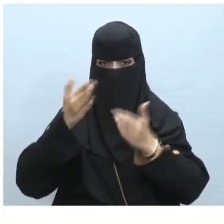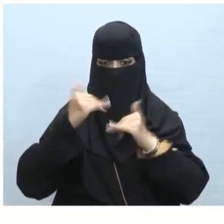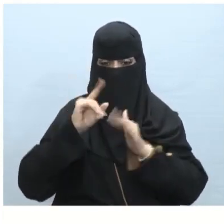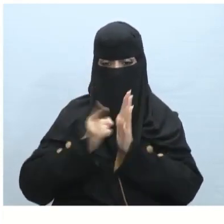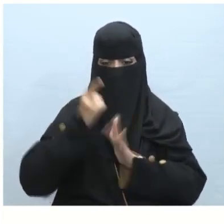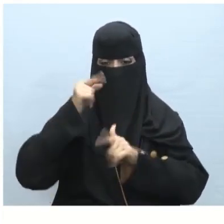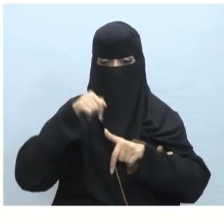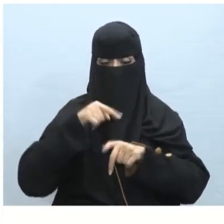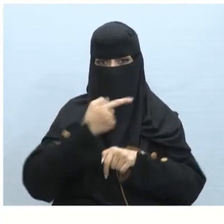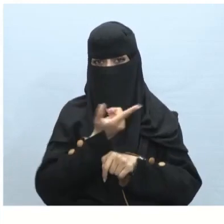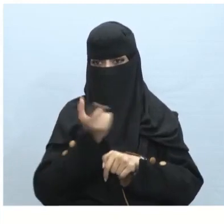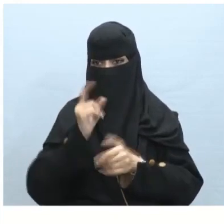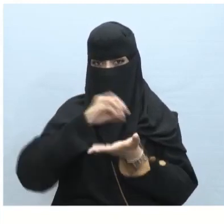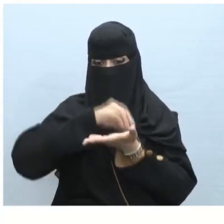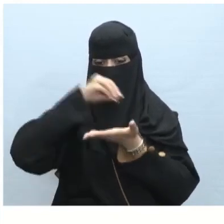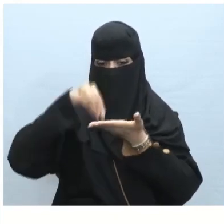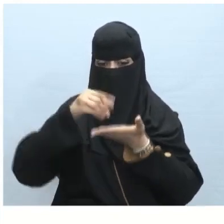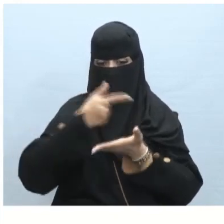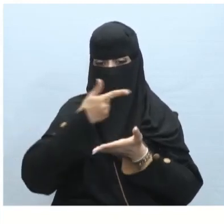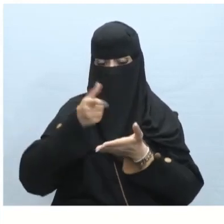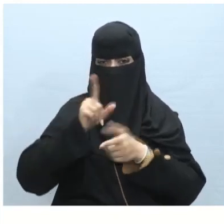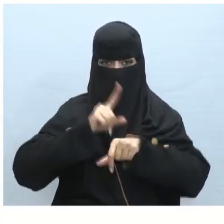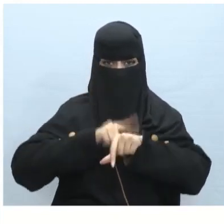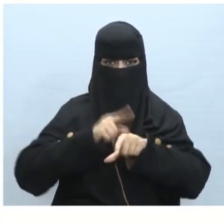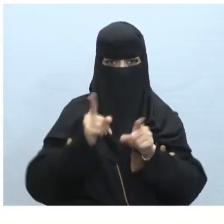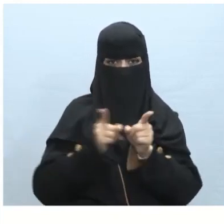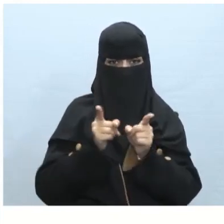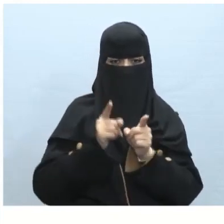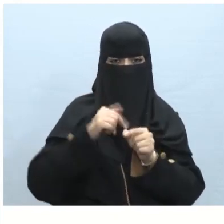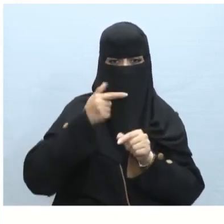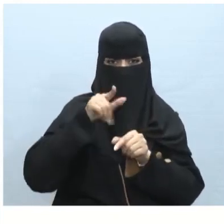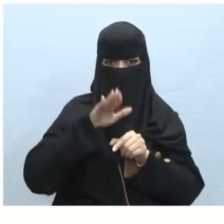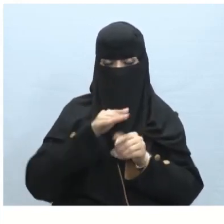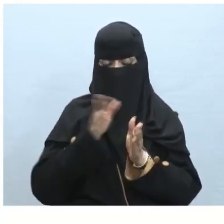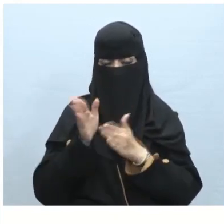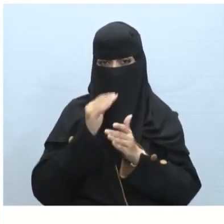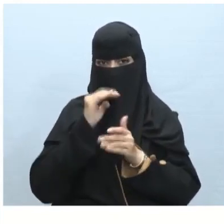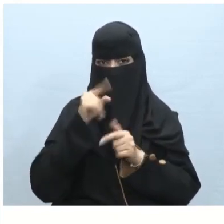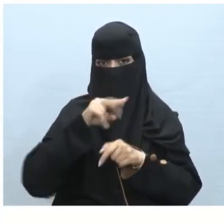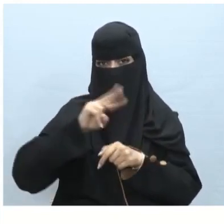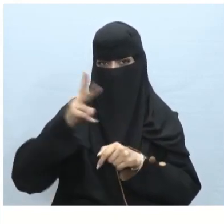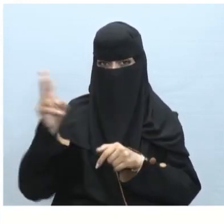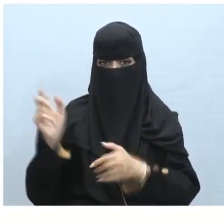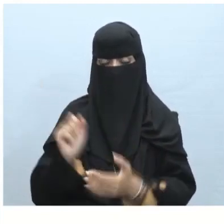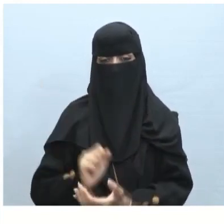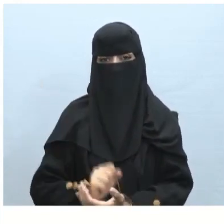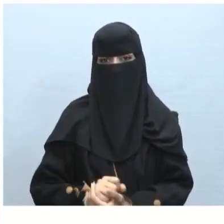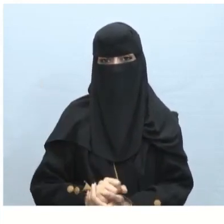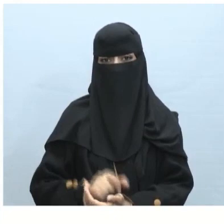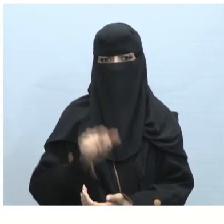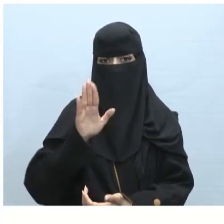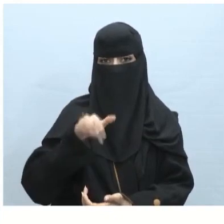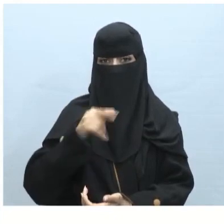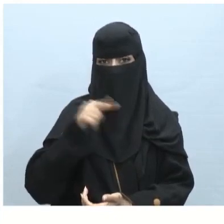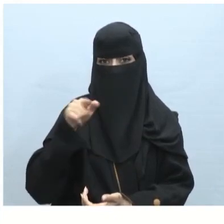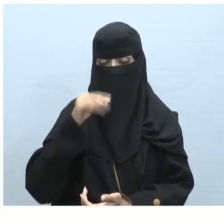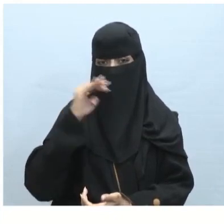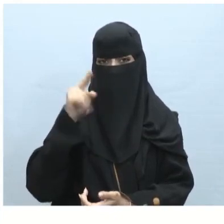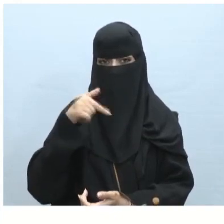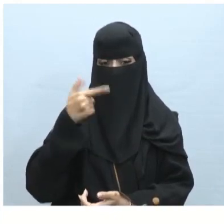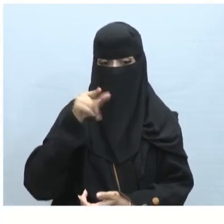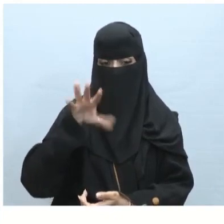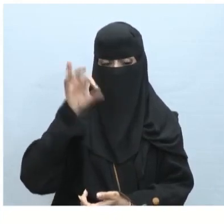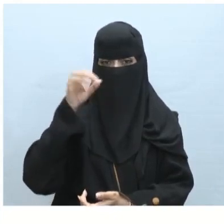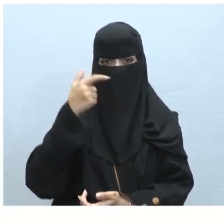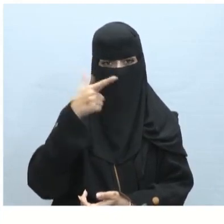أولا جميع الانتقالات لها مدد افتراضية مختلفة ذكرنا هذه الجملة في الدرس السابق